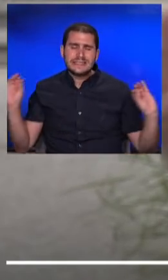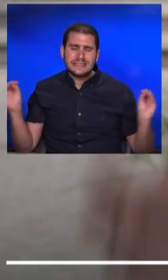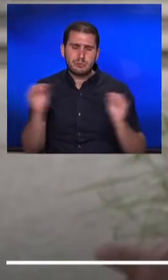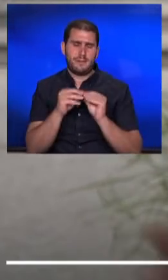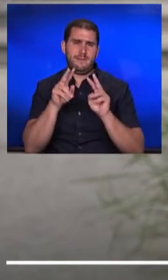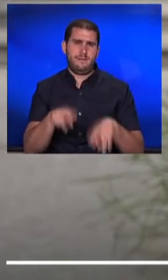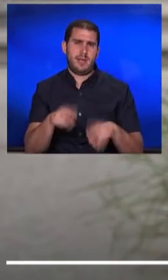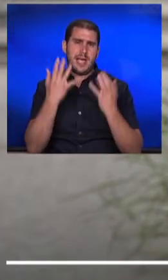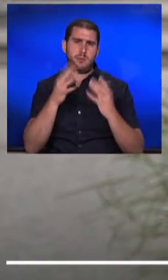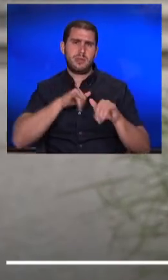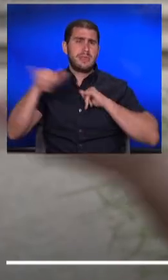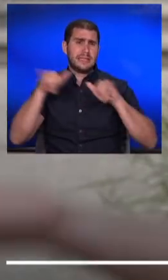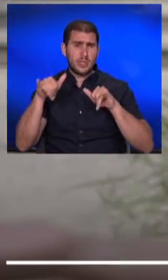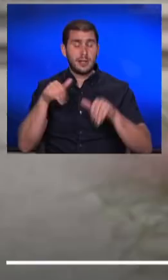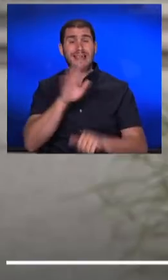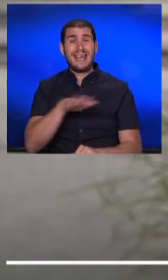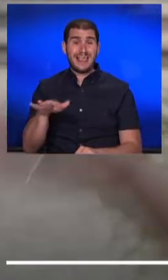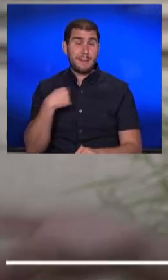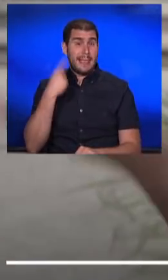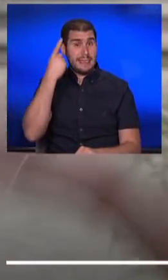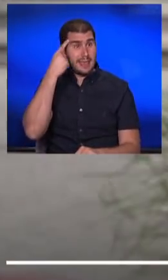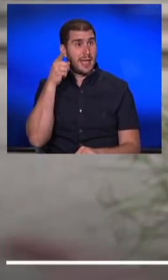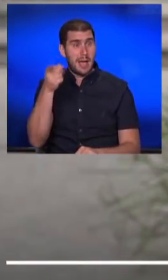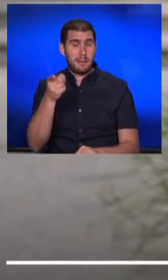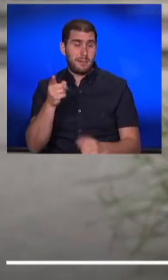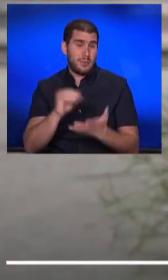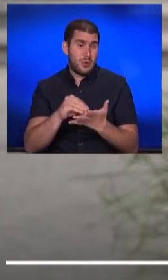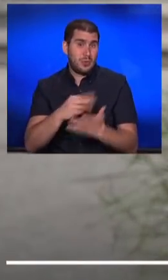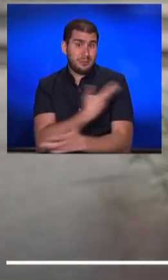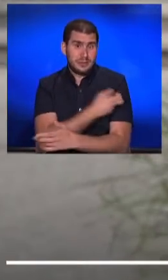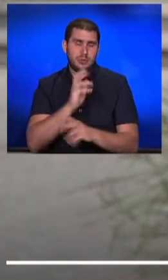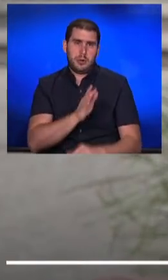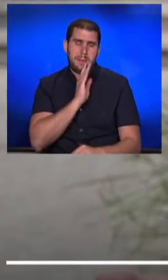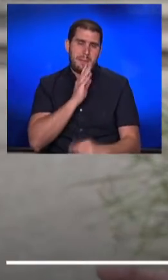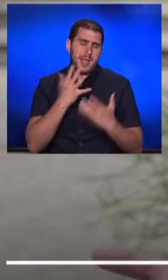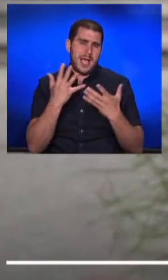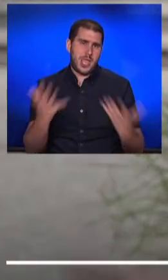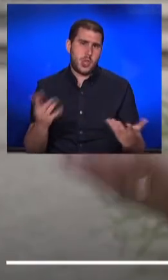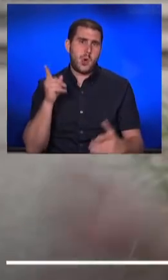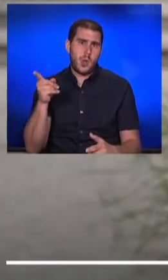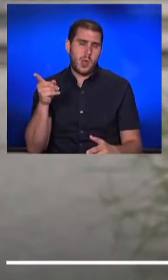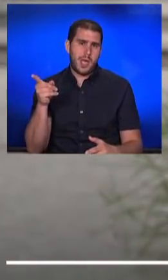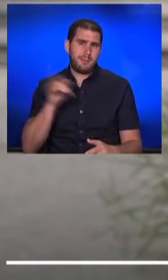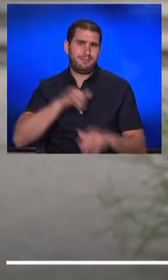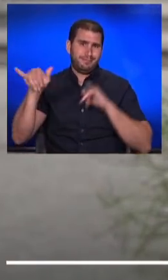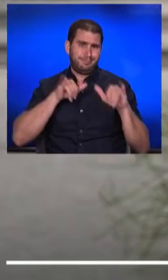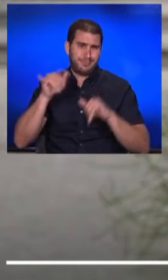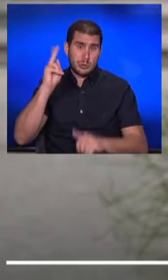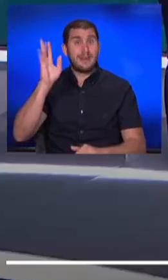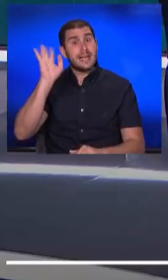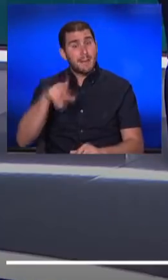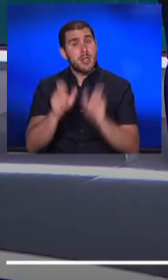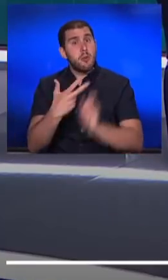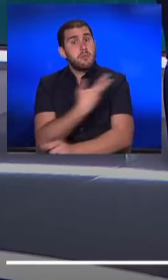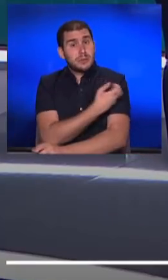כמות הנסיעות. ילדים, לפי דעתי, שהם לא מחוסנים, יש לנו פה בעיה גדולה מאוד שהם עיסו לחול, אבל גם מחוסנים. אנחנו